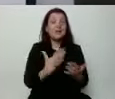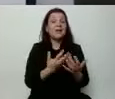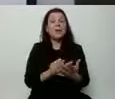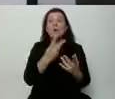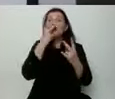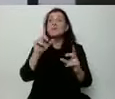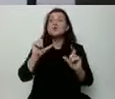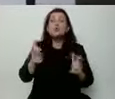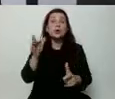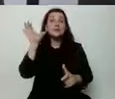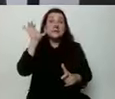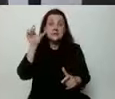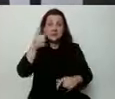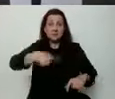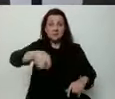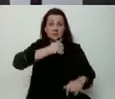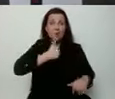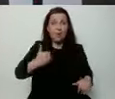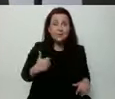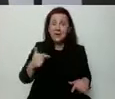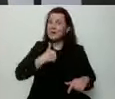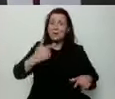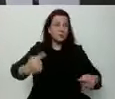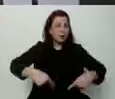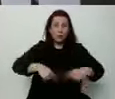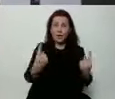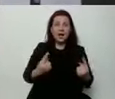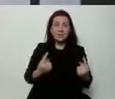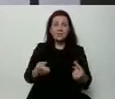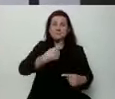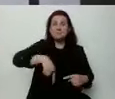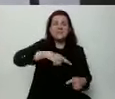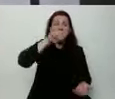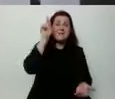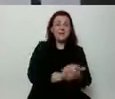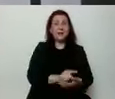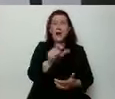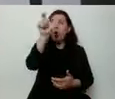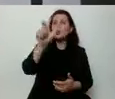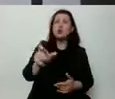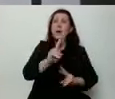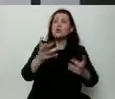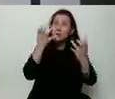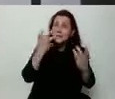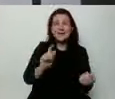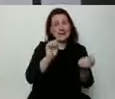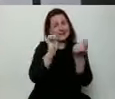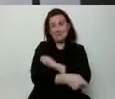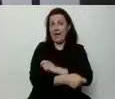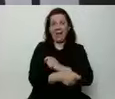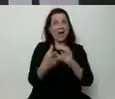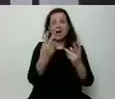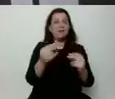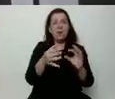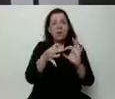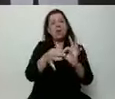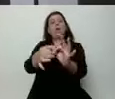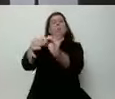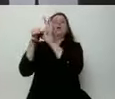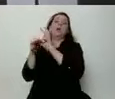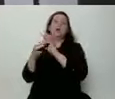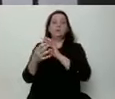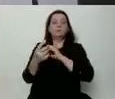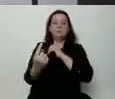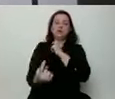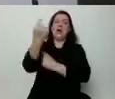co się dzieje w Polsce, jestem przekonany, że wygra kandydat zmiany, a nie kandydat przeszłości i rozpamiętywania tego, co